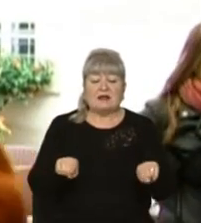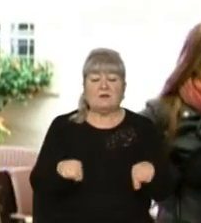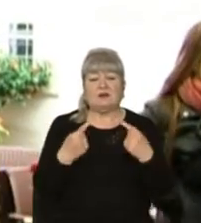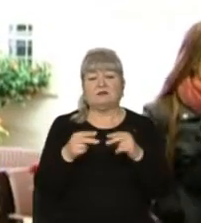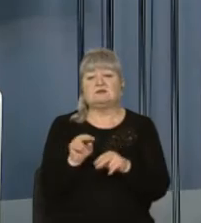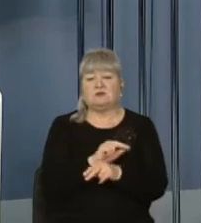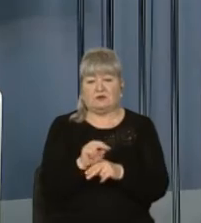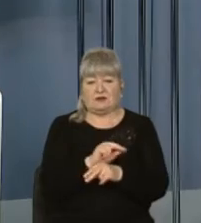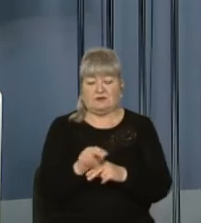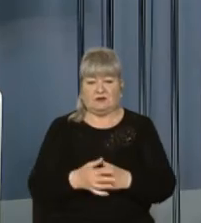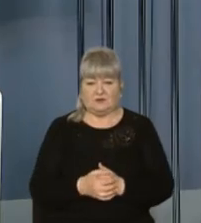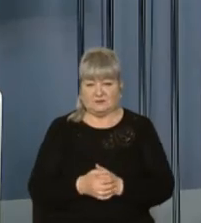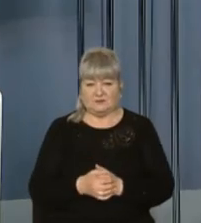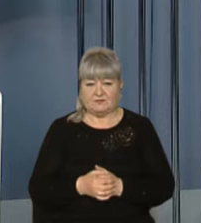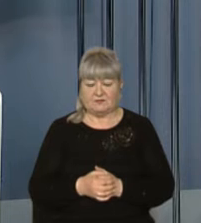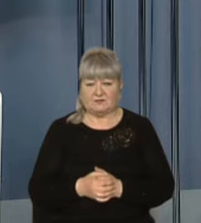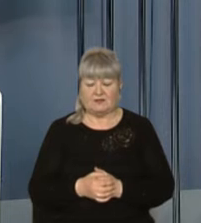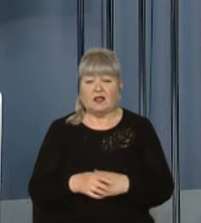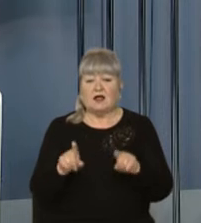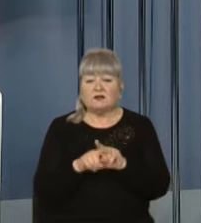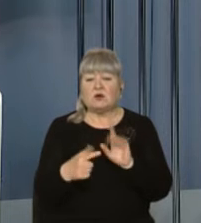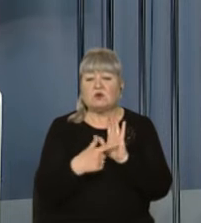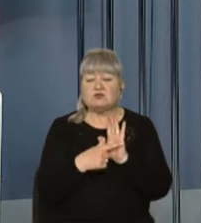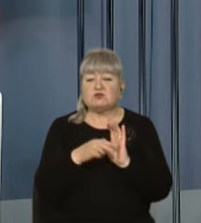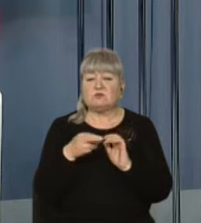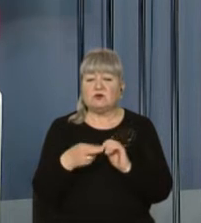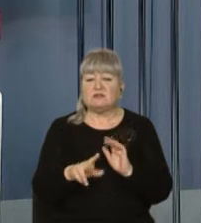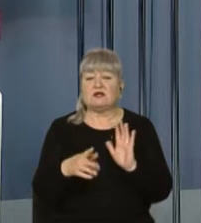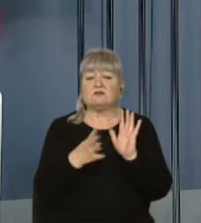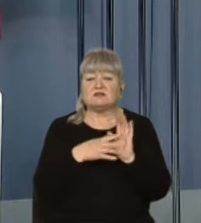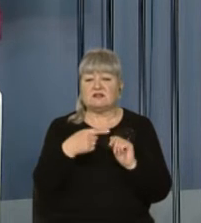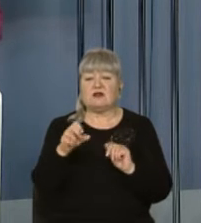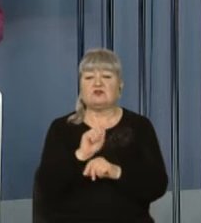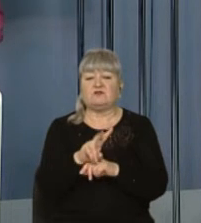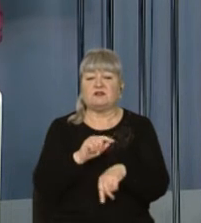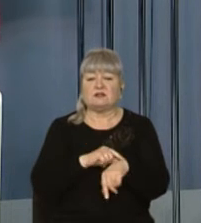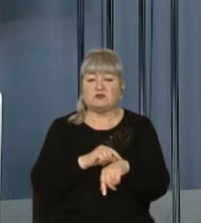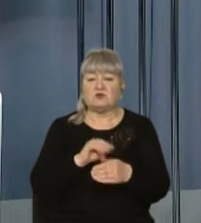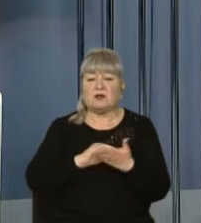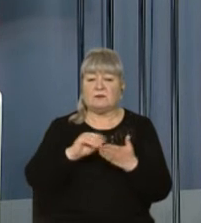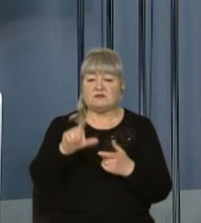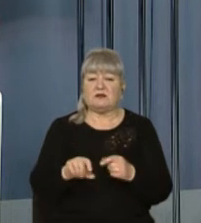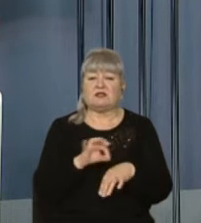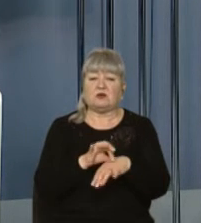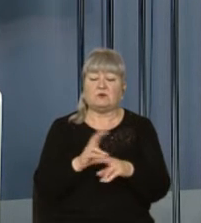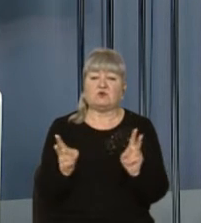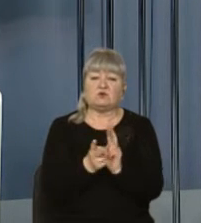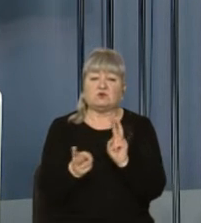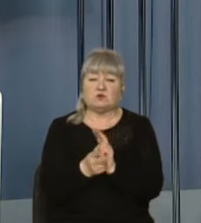терапією. Також 7 травня із 9 до 12 години письменники проведуть зустрічі із